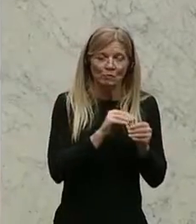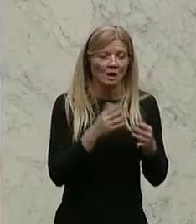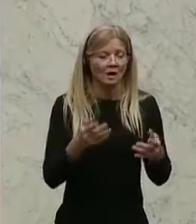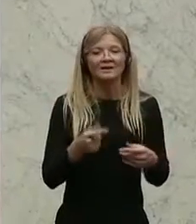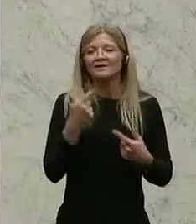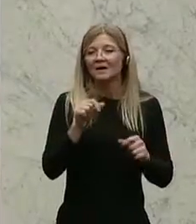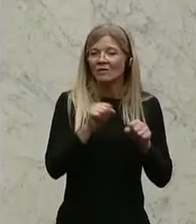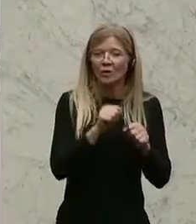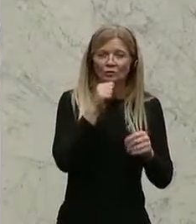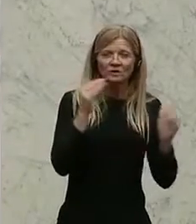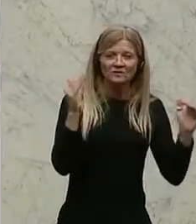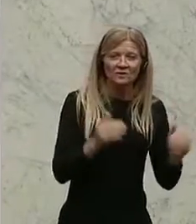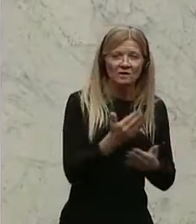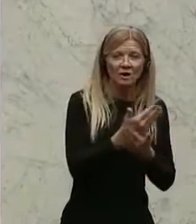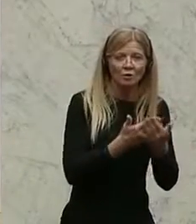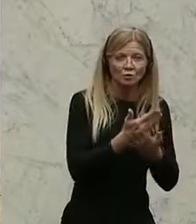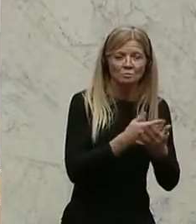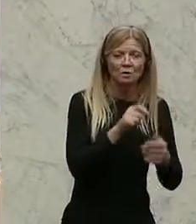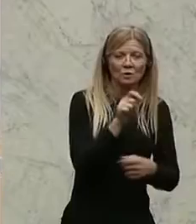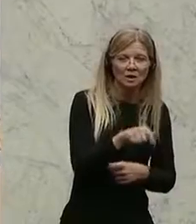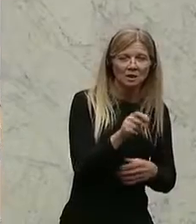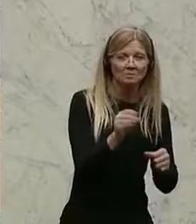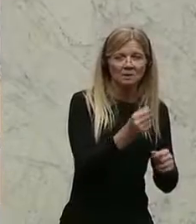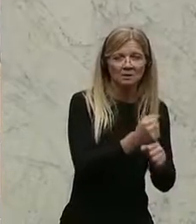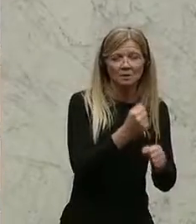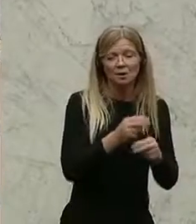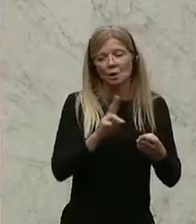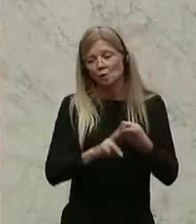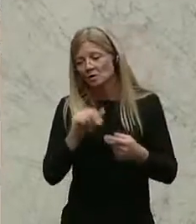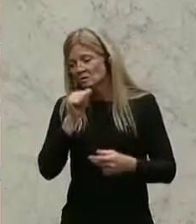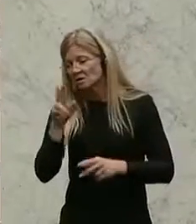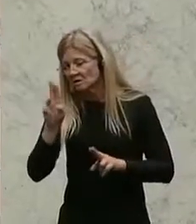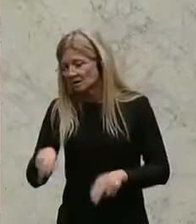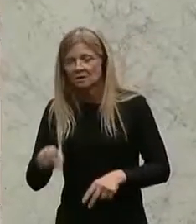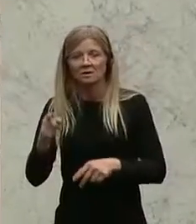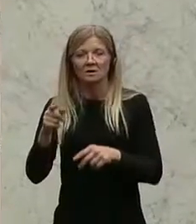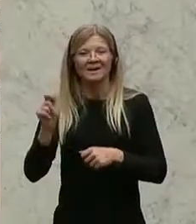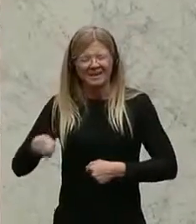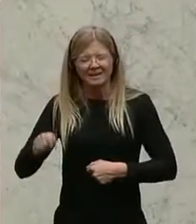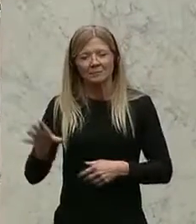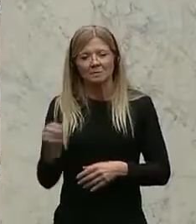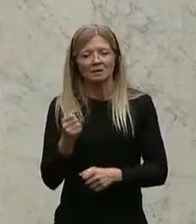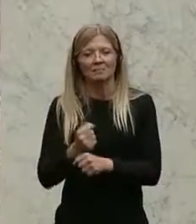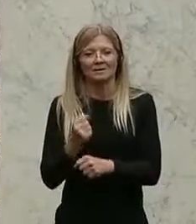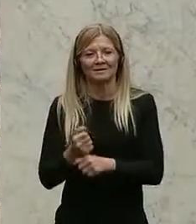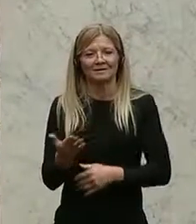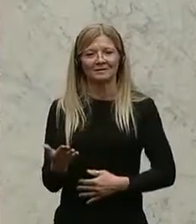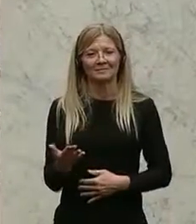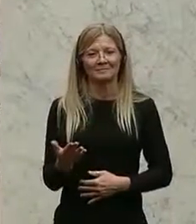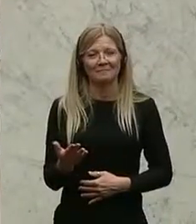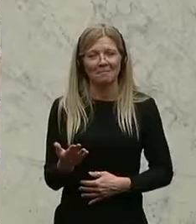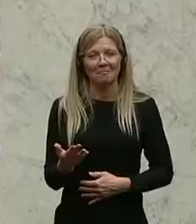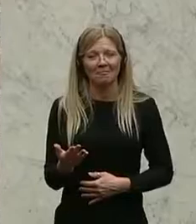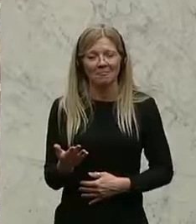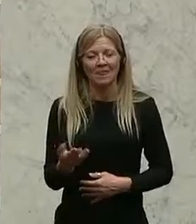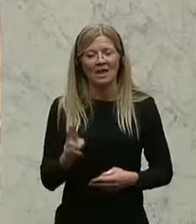den richterlichen Mitarbeitern als auch bei dem nichtrichterlichen Personal. Und man sollte,